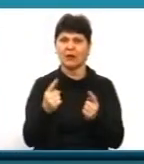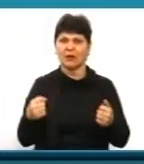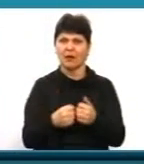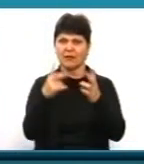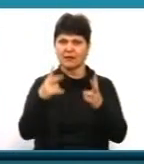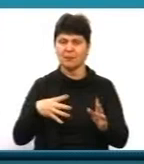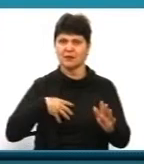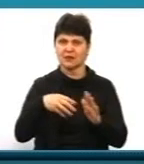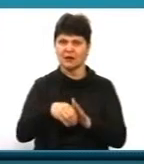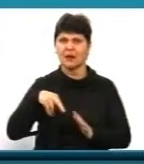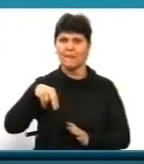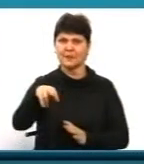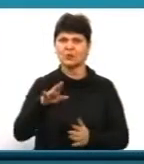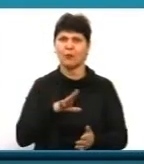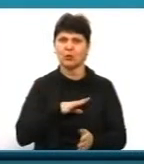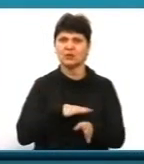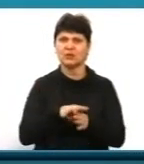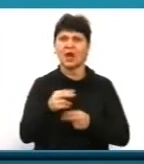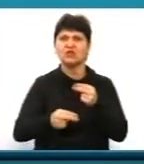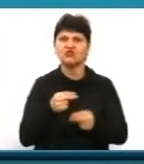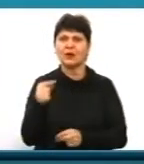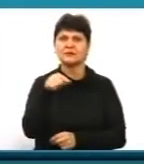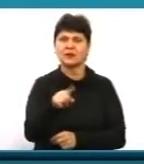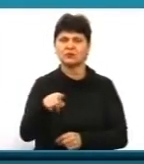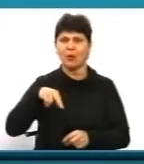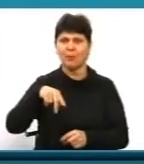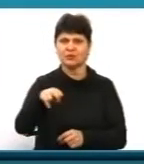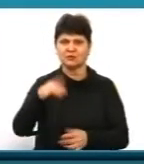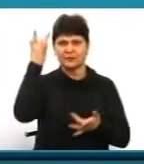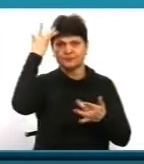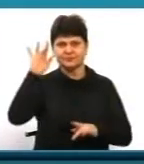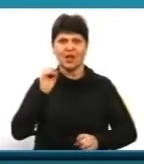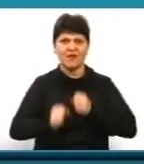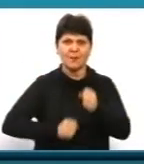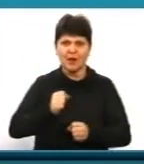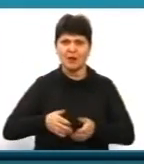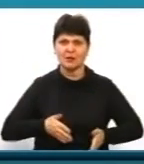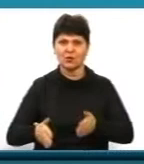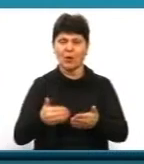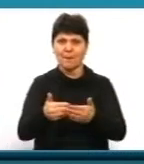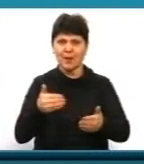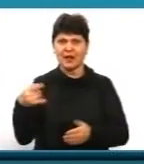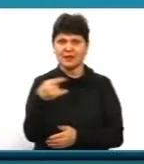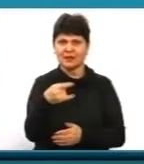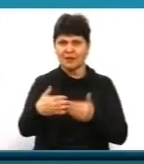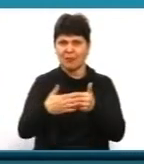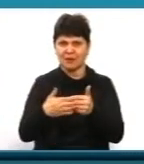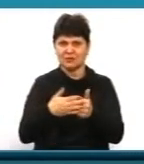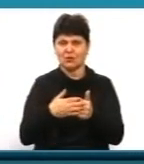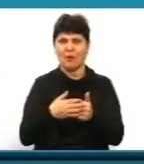загинули пішоходи, були здійснені через те, що пішоходи раптово вибігали на дорогу перед транспортом, що близько рухається,